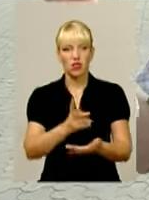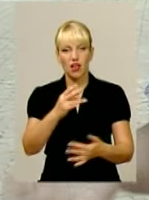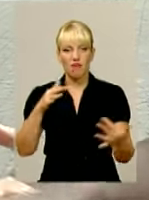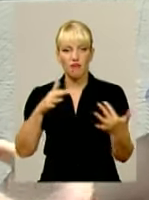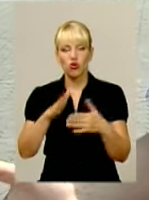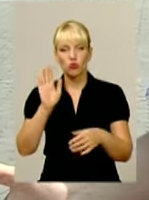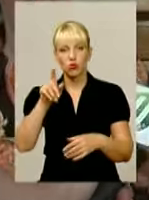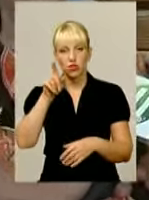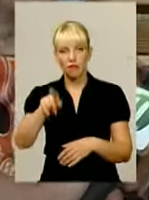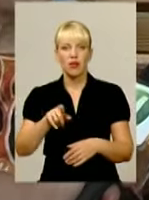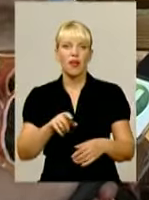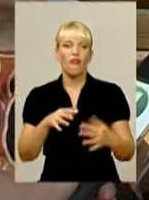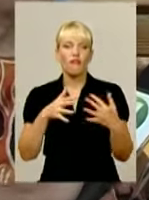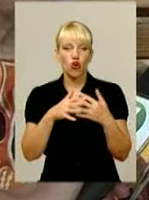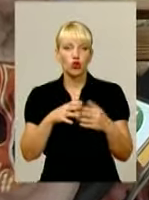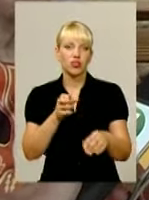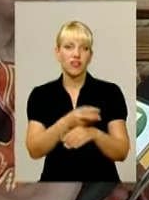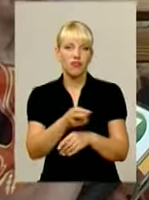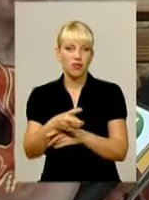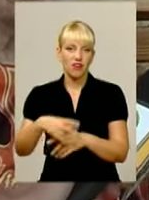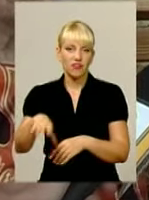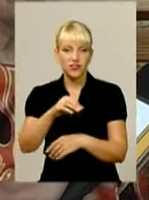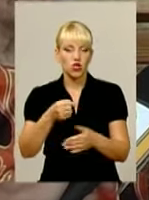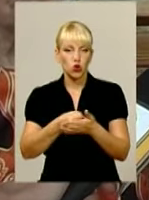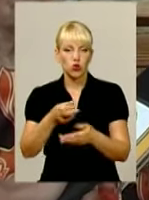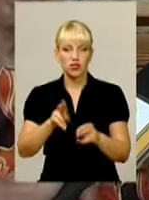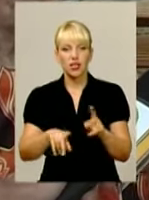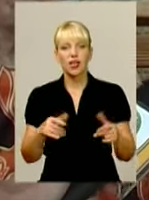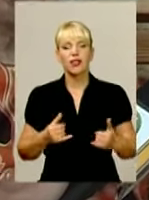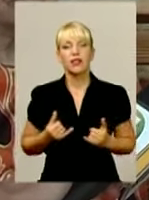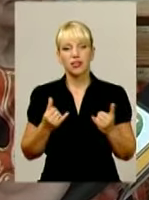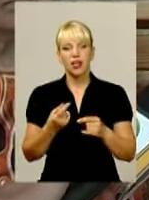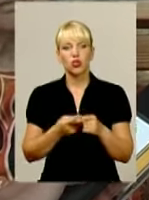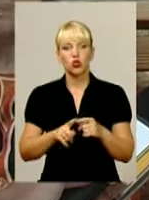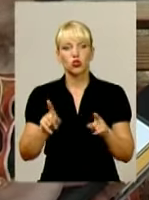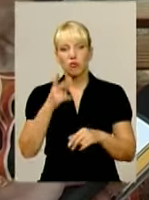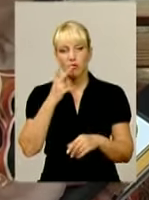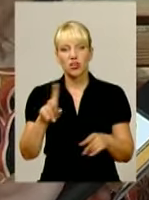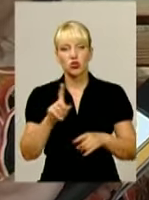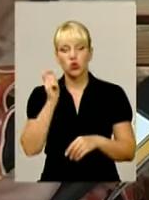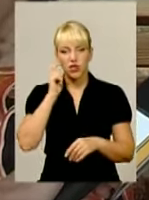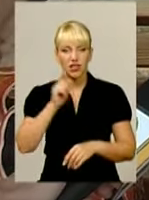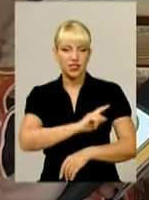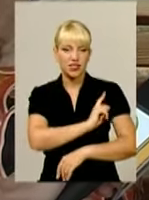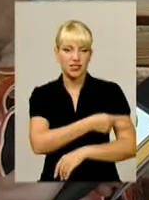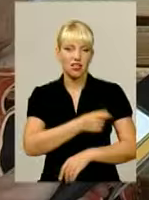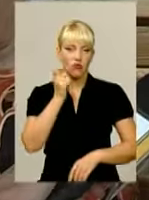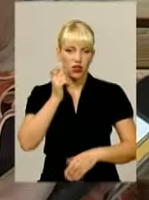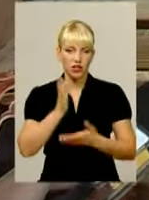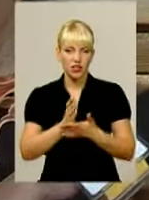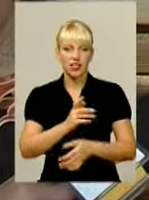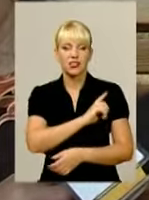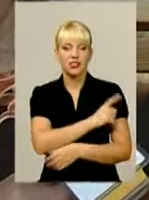вибивають до конца. Для того, щоб бачили, що Україна сильна, України теж є сила, армія,